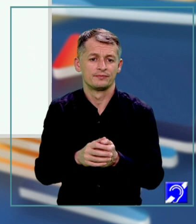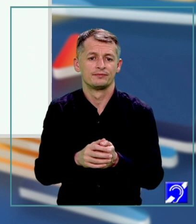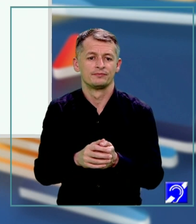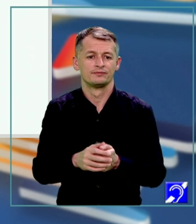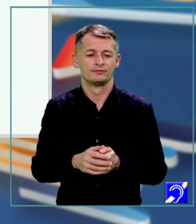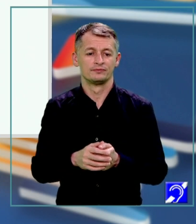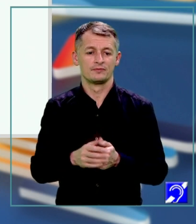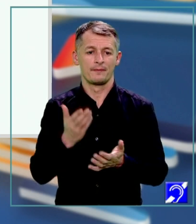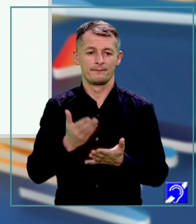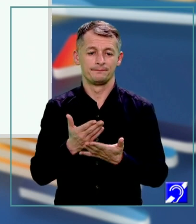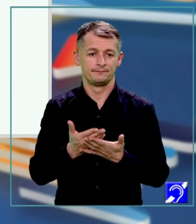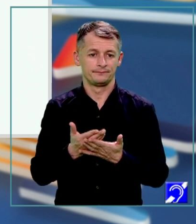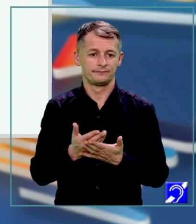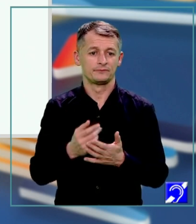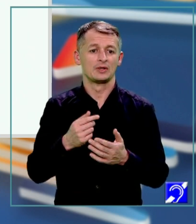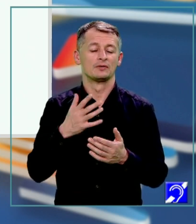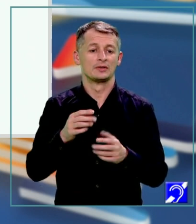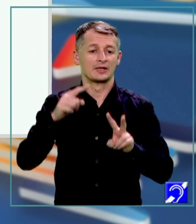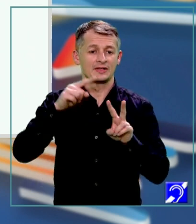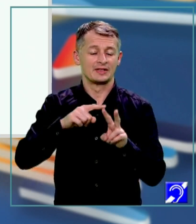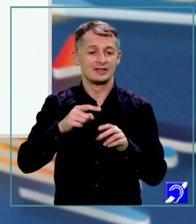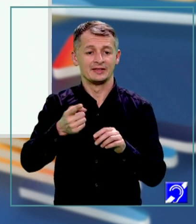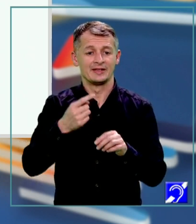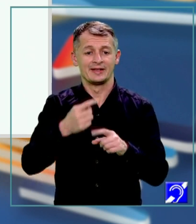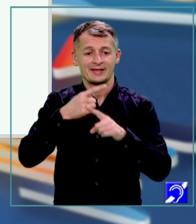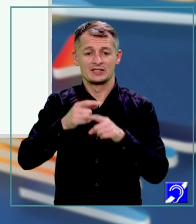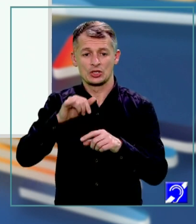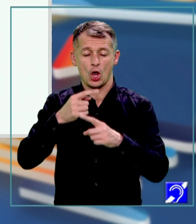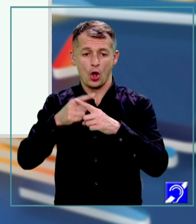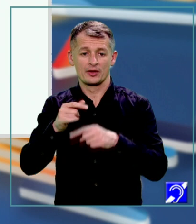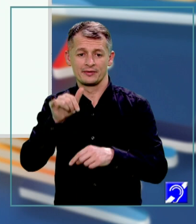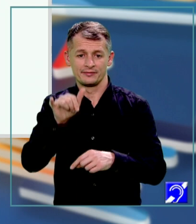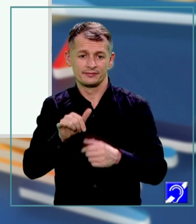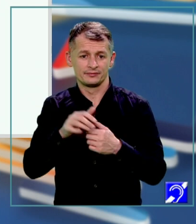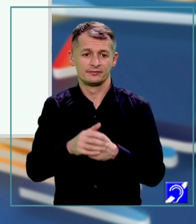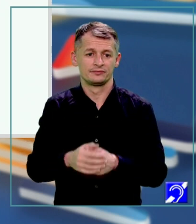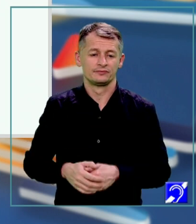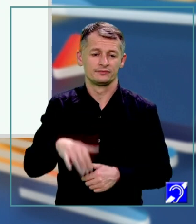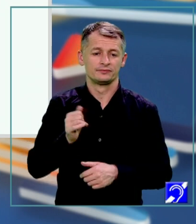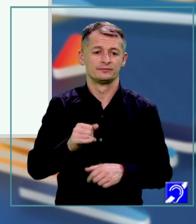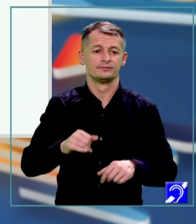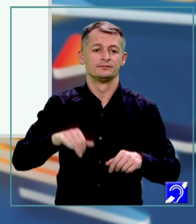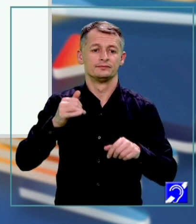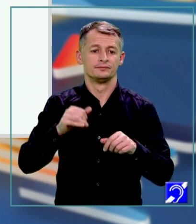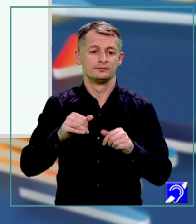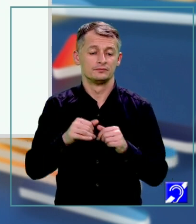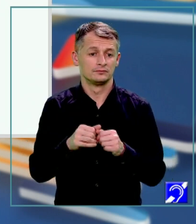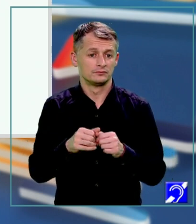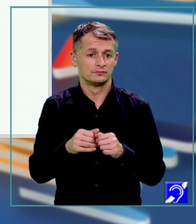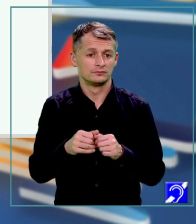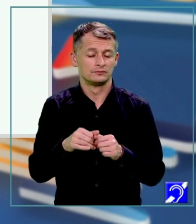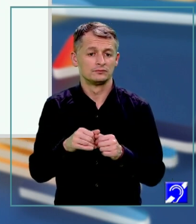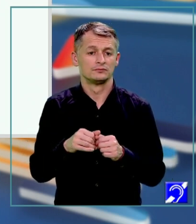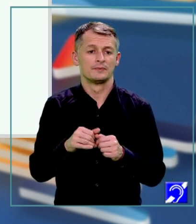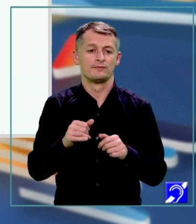cazul nostru, radical din X or Y, adică radical din 4 minus radical din 7, demulțit cu